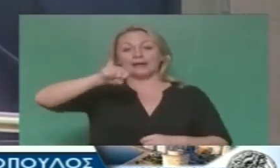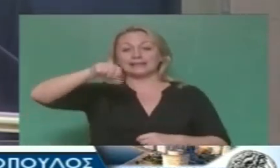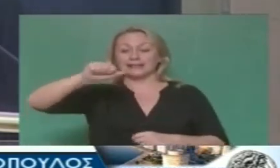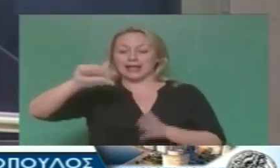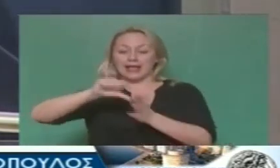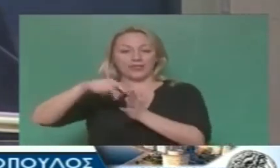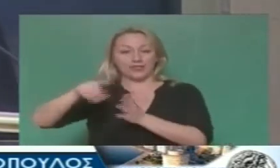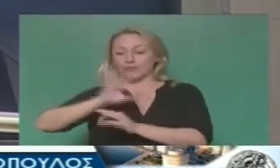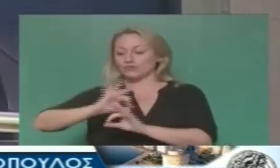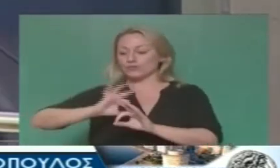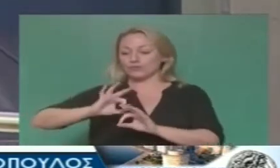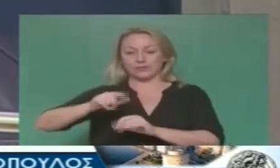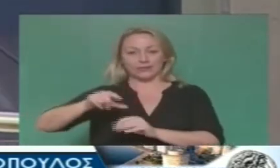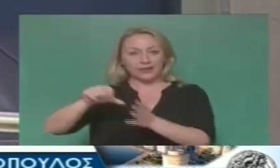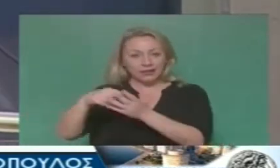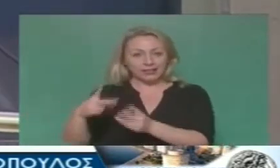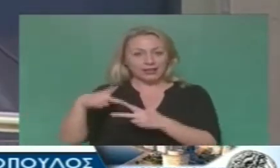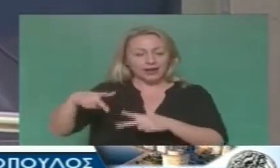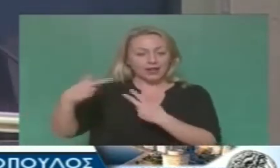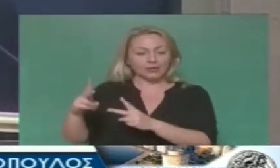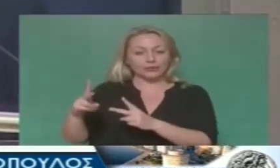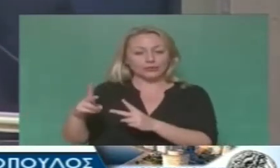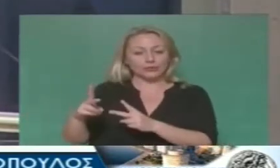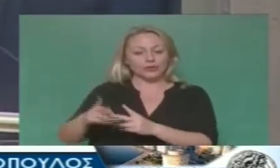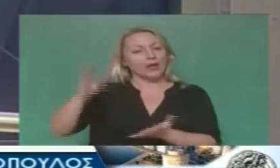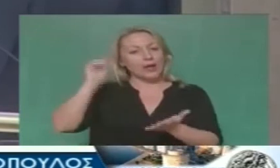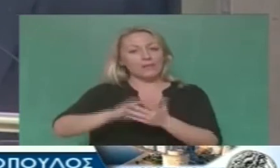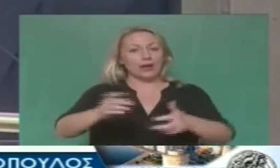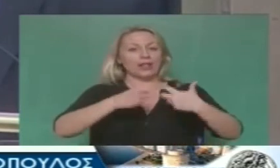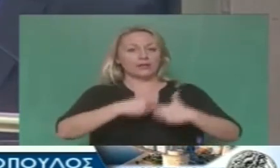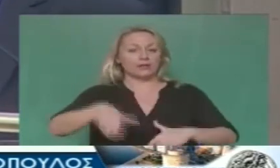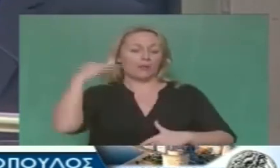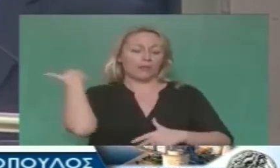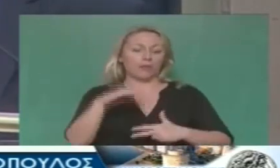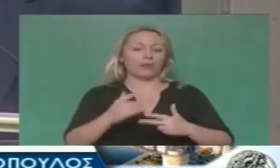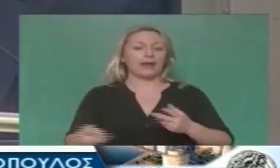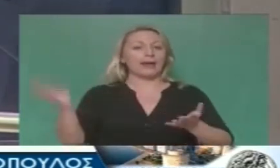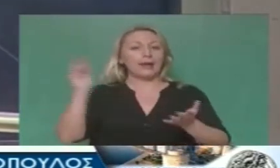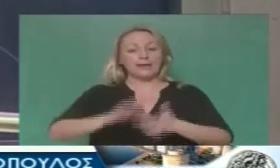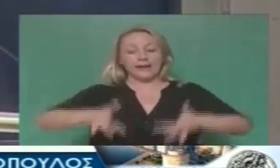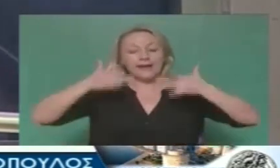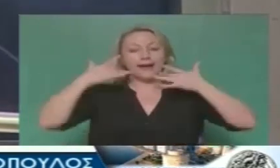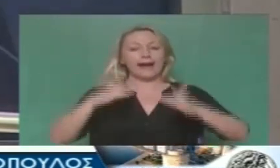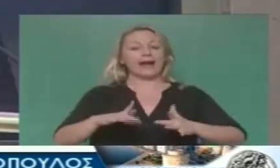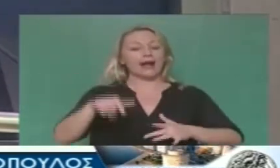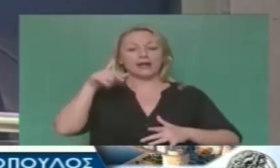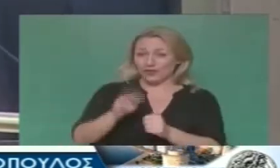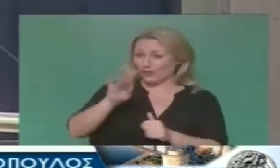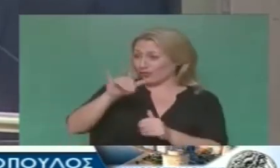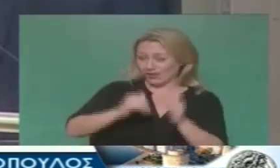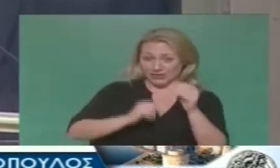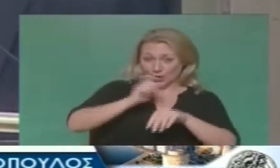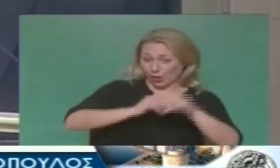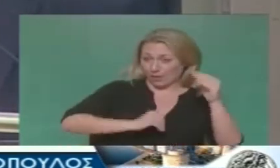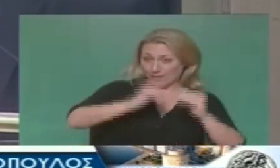δουλεύει καλά. Κρατικός είναι. Τσακίζει επίσης με το ζητήριο. Βρίσκεται επίσης σε άθρια κατάσταση. Δεν εξυπηρετεί κανέναν.